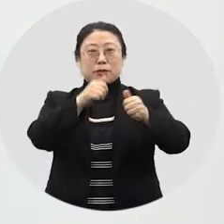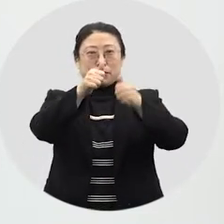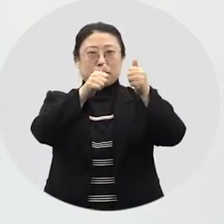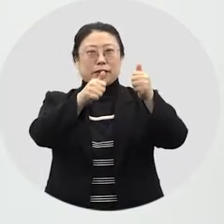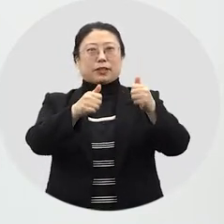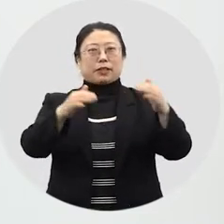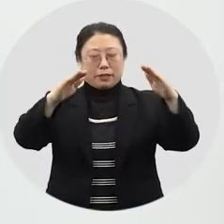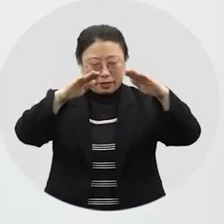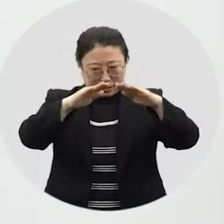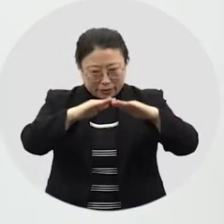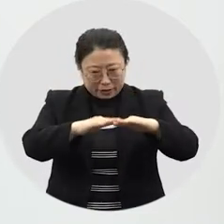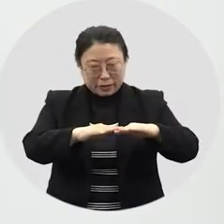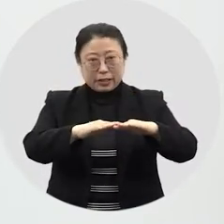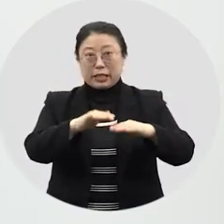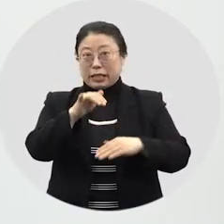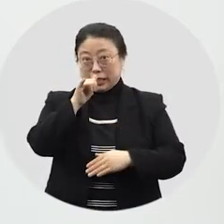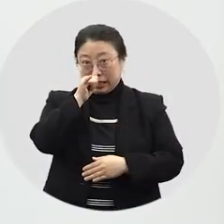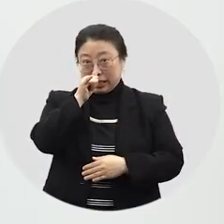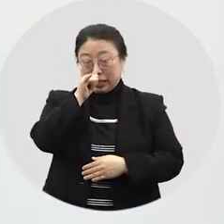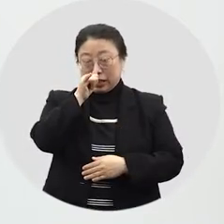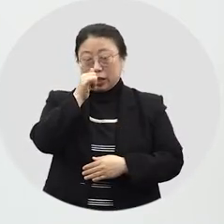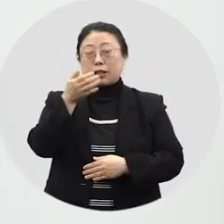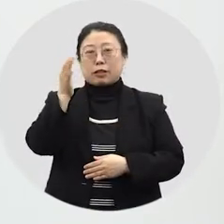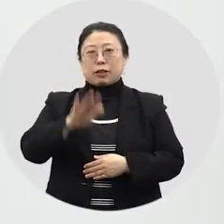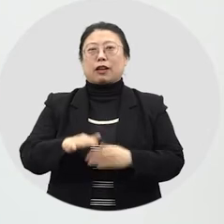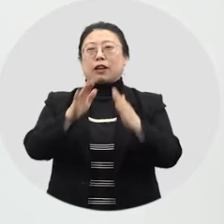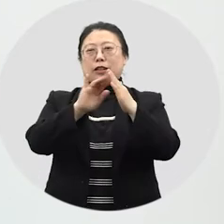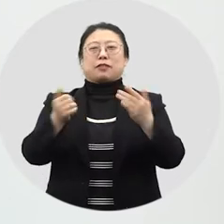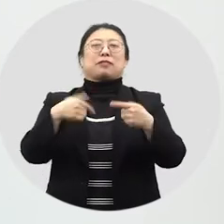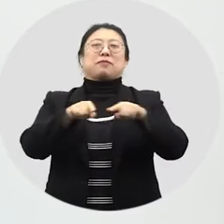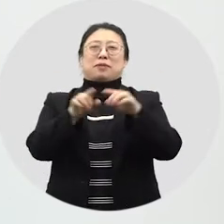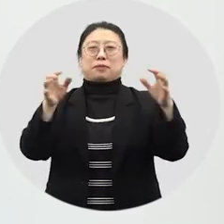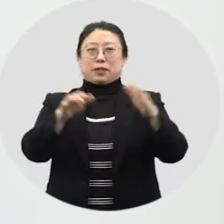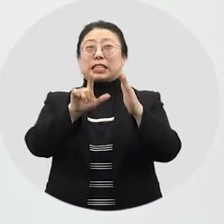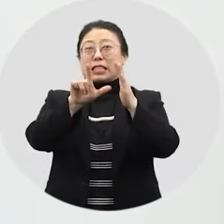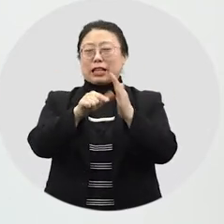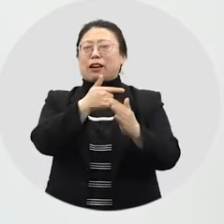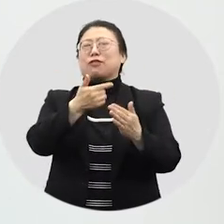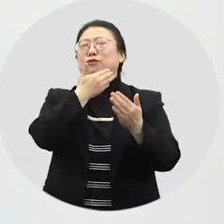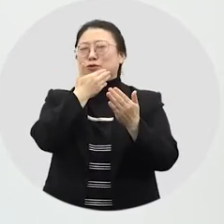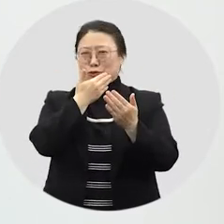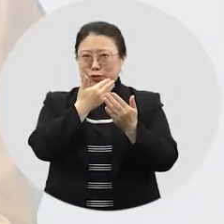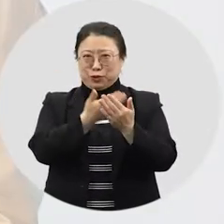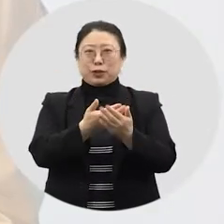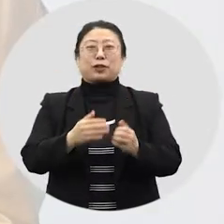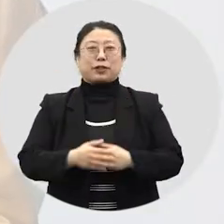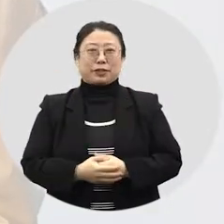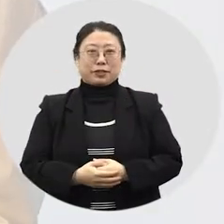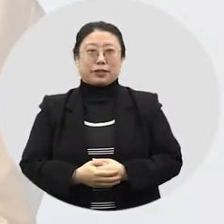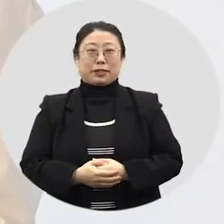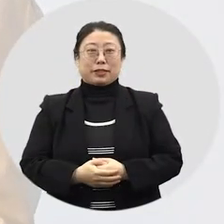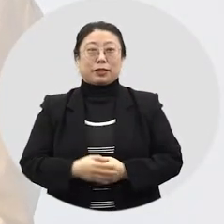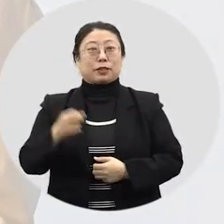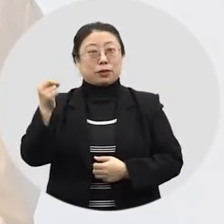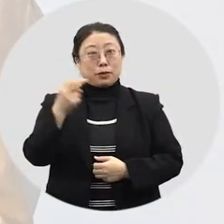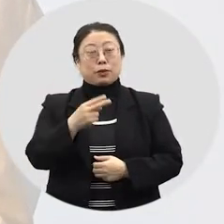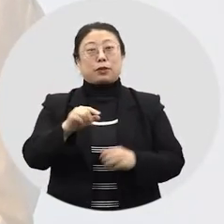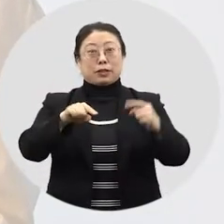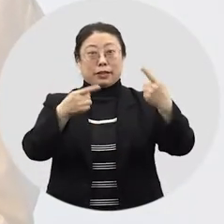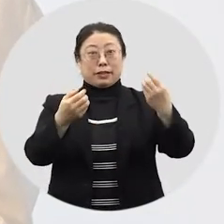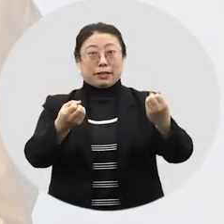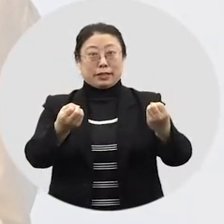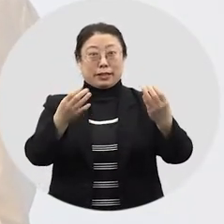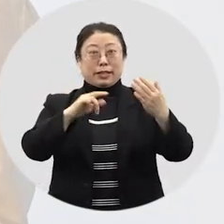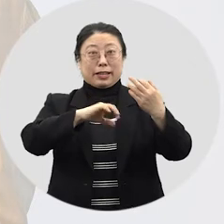예를 올린다는 것도 있지만 가족들이 함께 모이는 시간이라는 것도 아주 중요하죠. 그리고 설날 아침에는